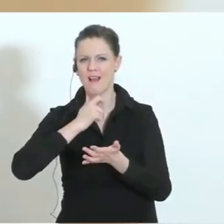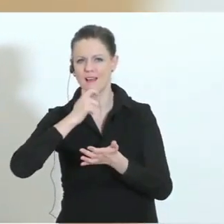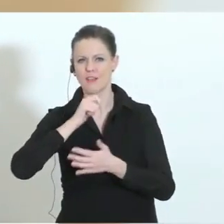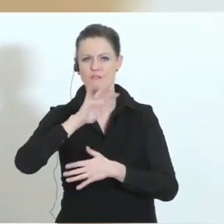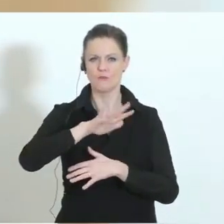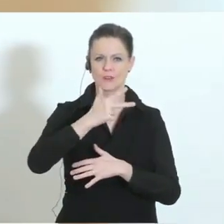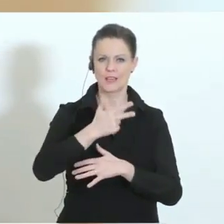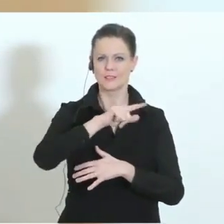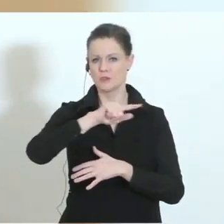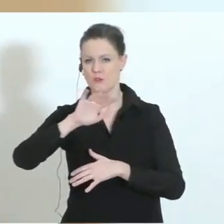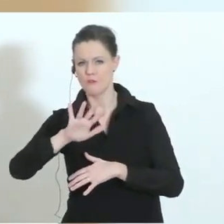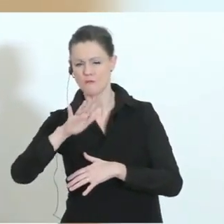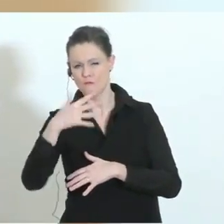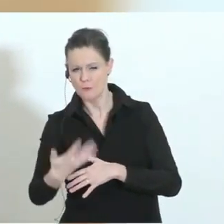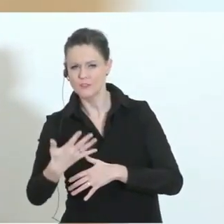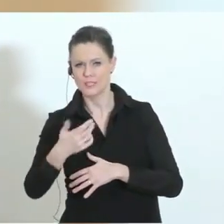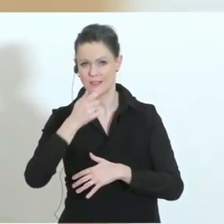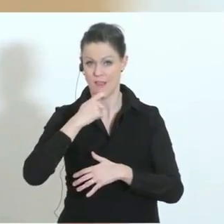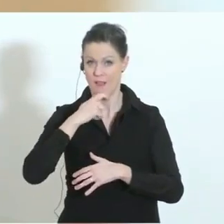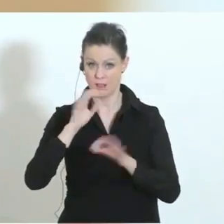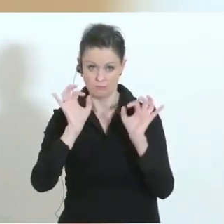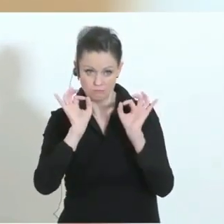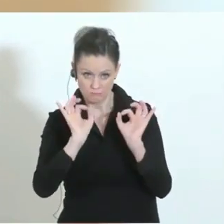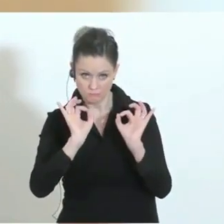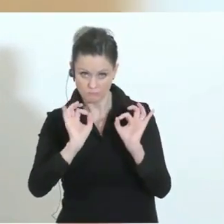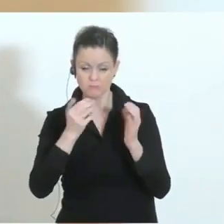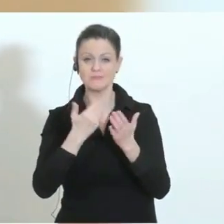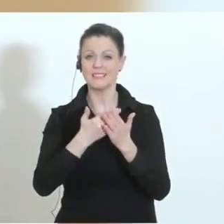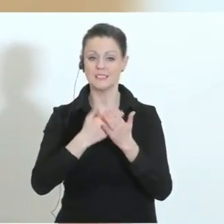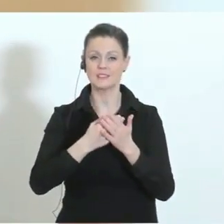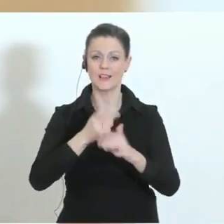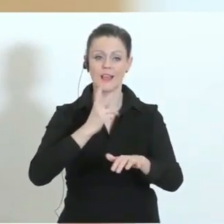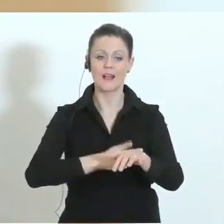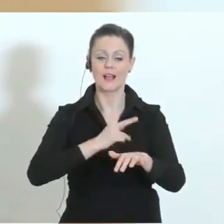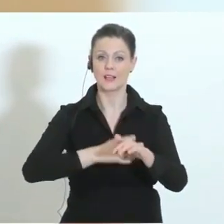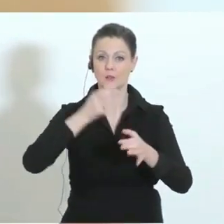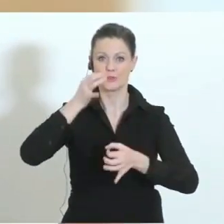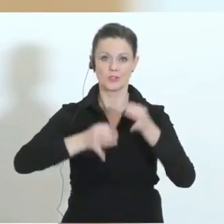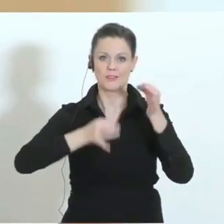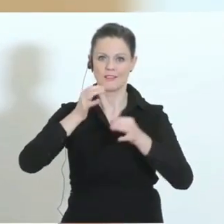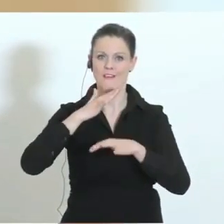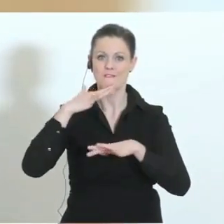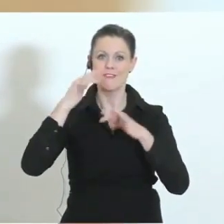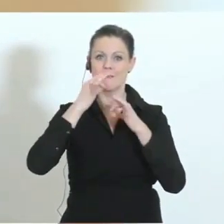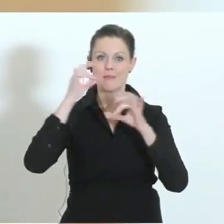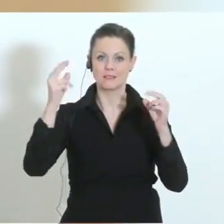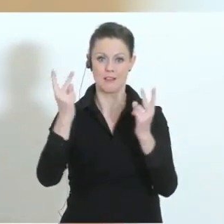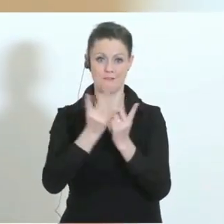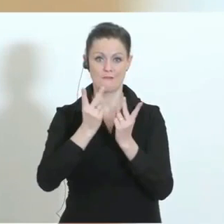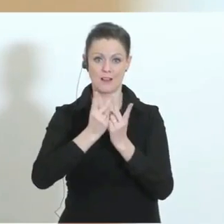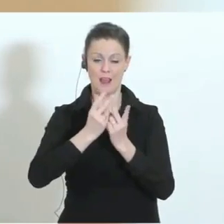55 Jahren und das ist gut und deswegen schaut unsere Erkrankungsstatistik auch viel besser aus, vergleichsweise.